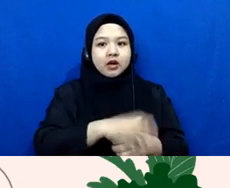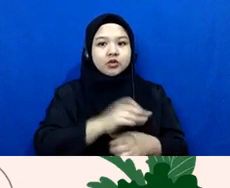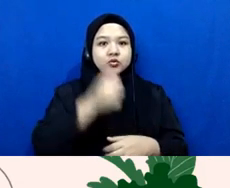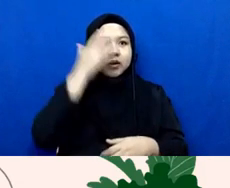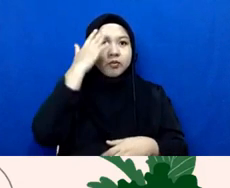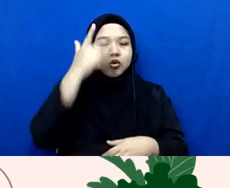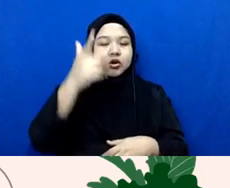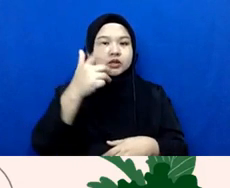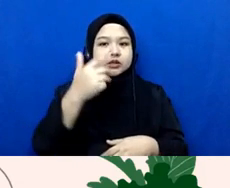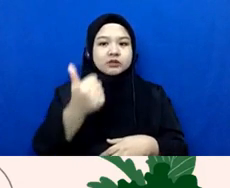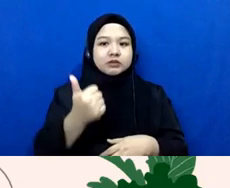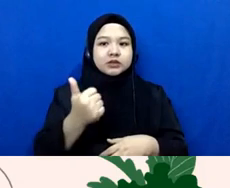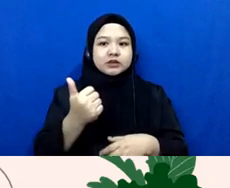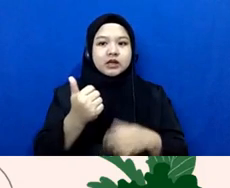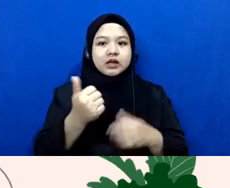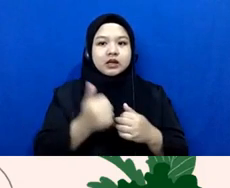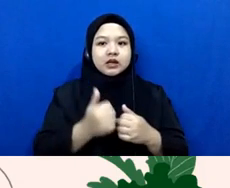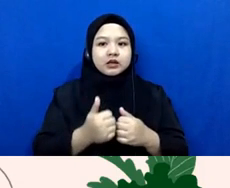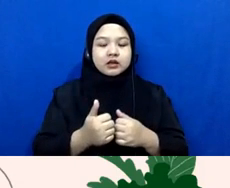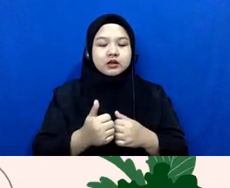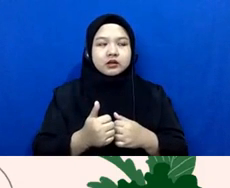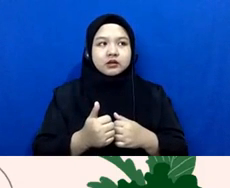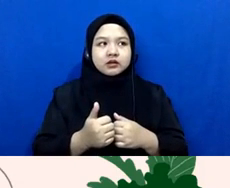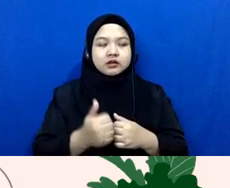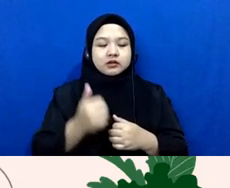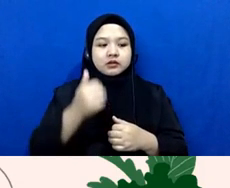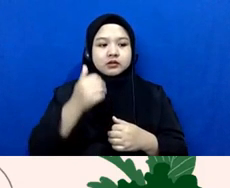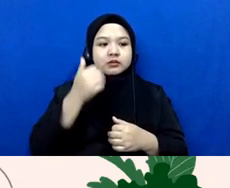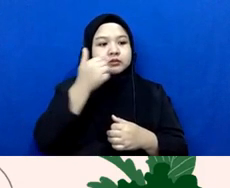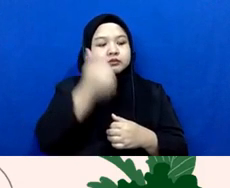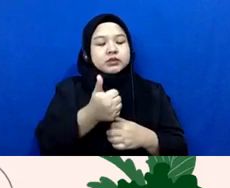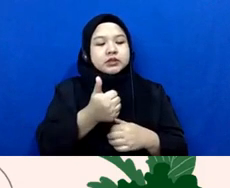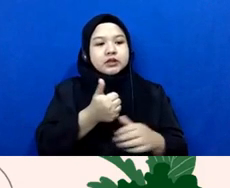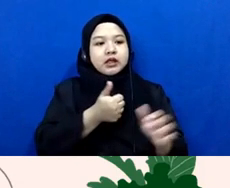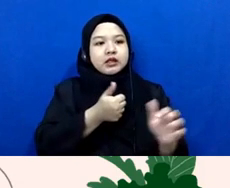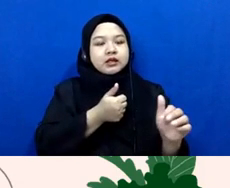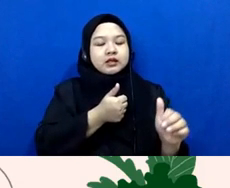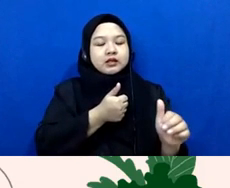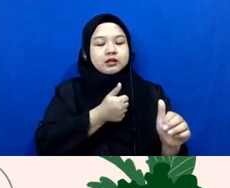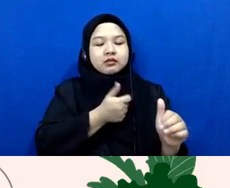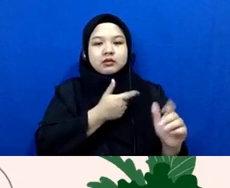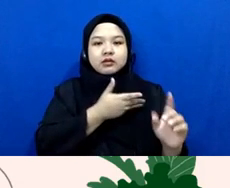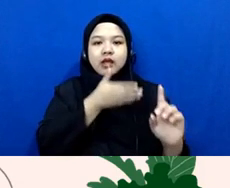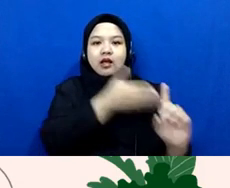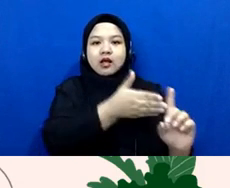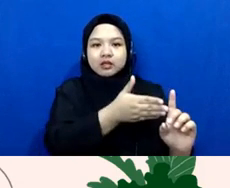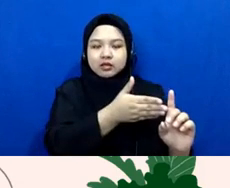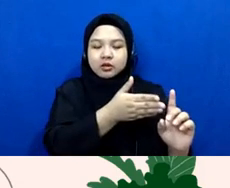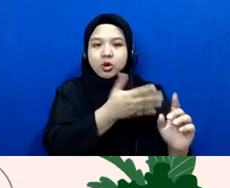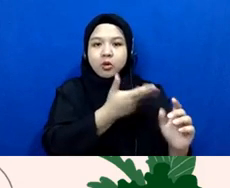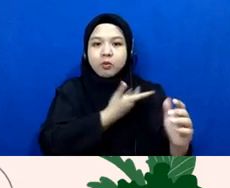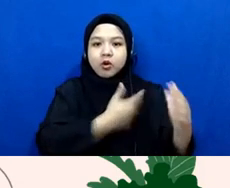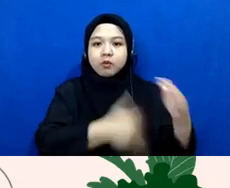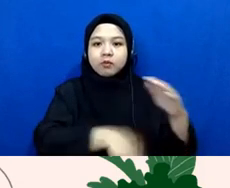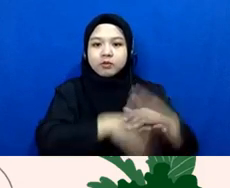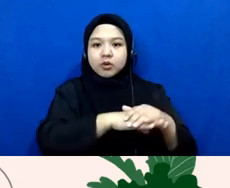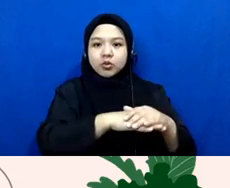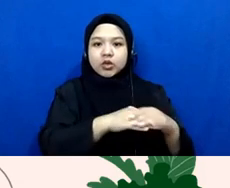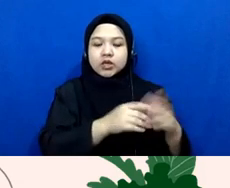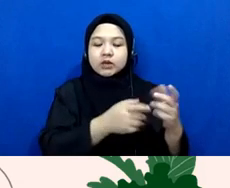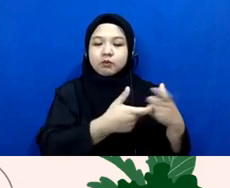lebih rajin melakukan bukan lebih rajin lebih taat ya harusnya karena itu memang kewajiban lebih taat untuk memenuhi prosedur